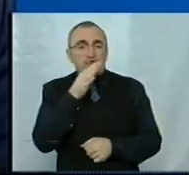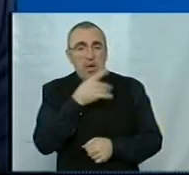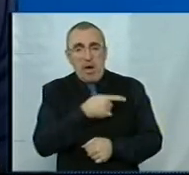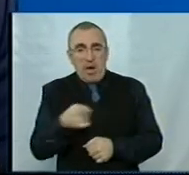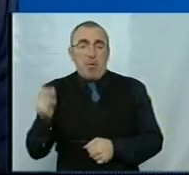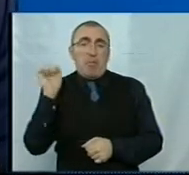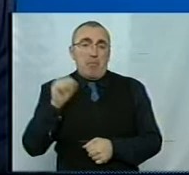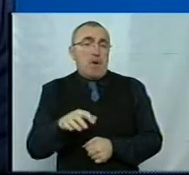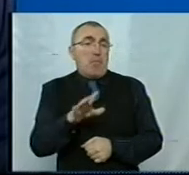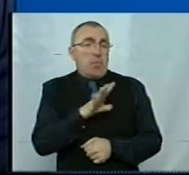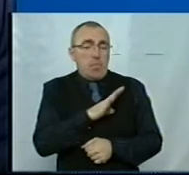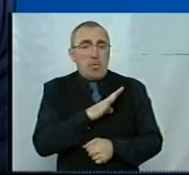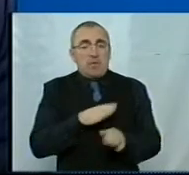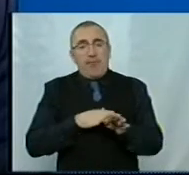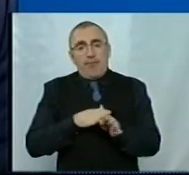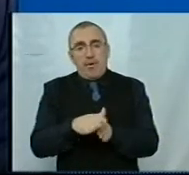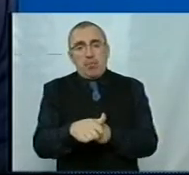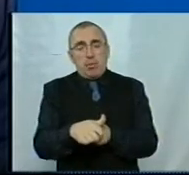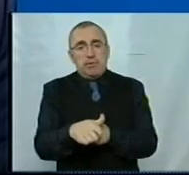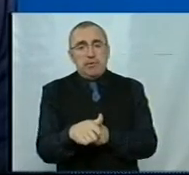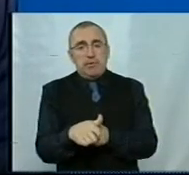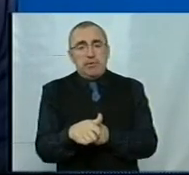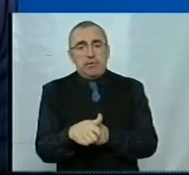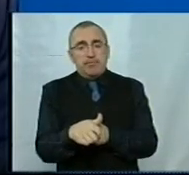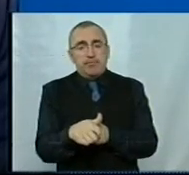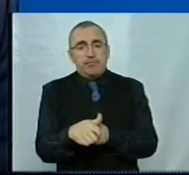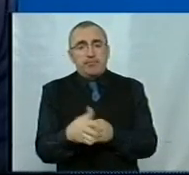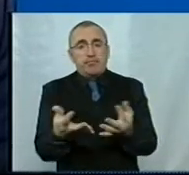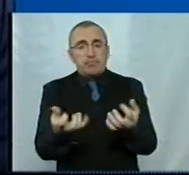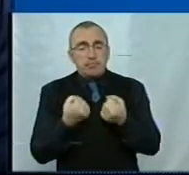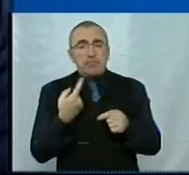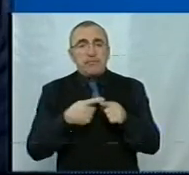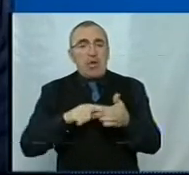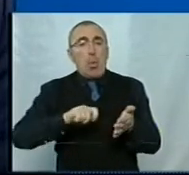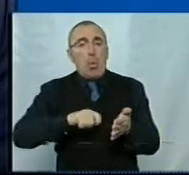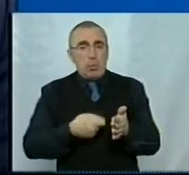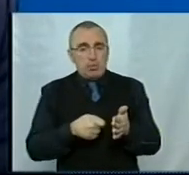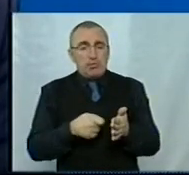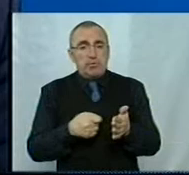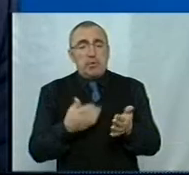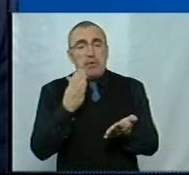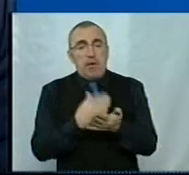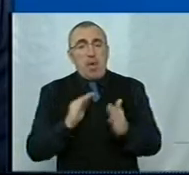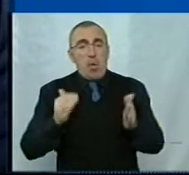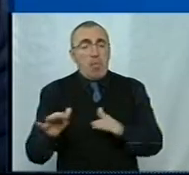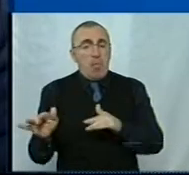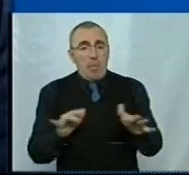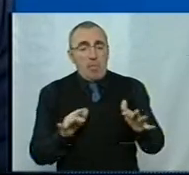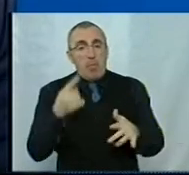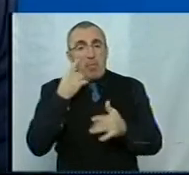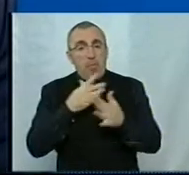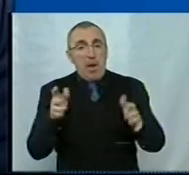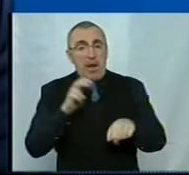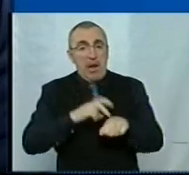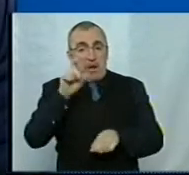міг би відбутися саме отримання цих ключів. І ще є момент, пов'язаний з тим, що більшість